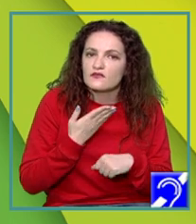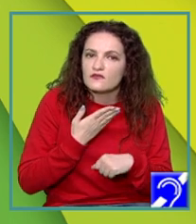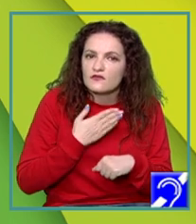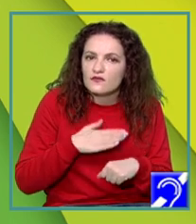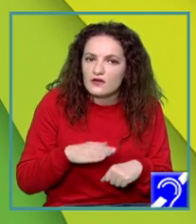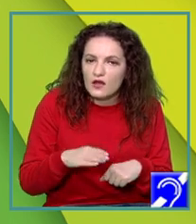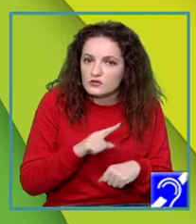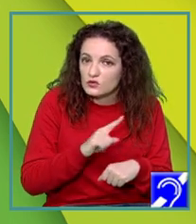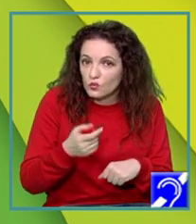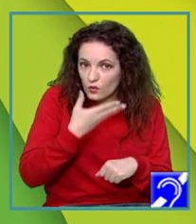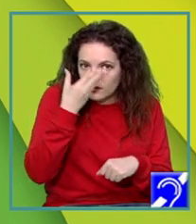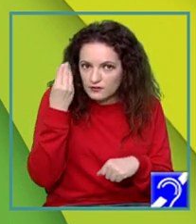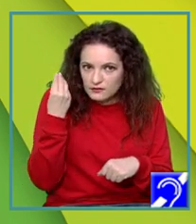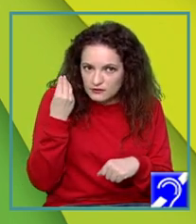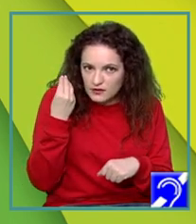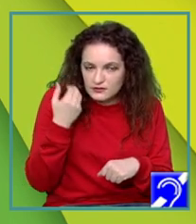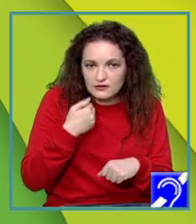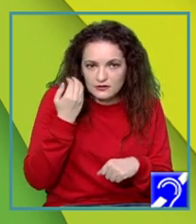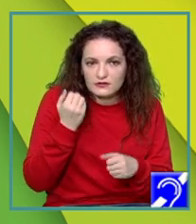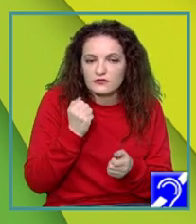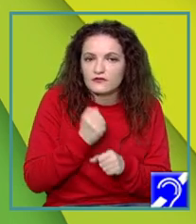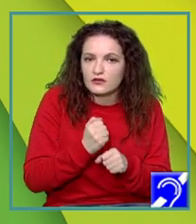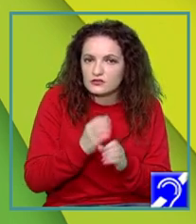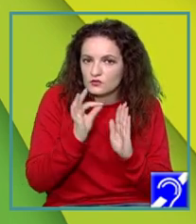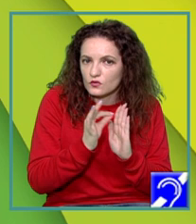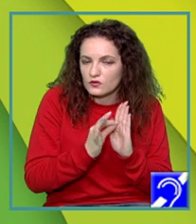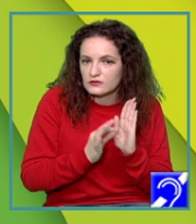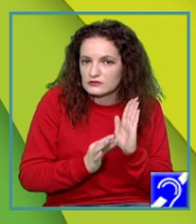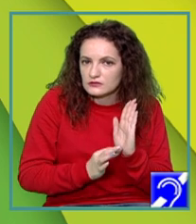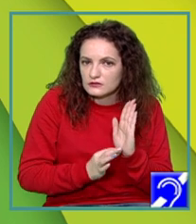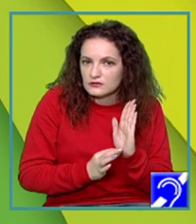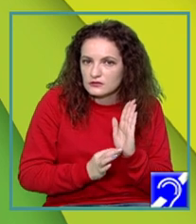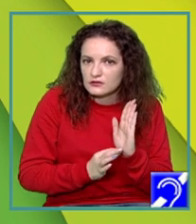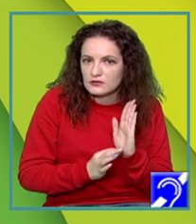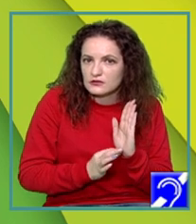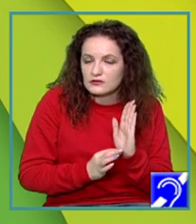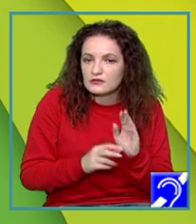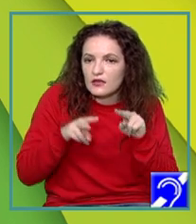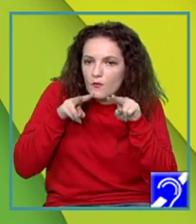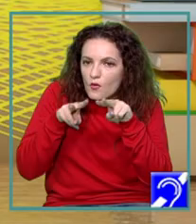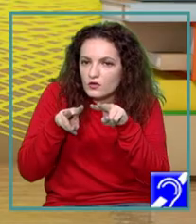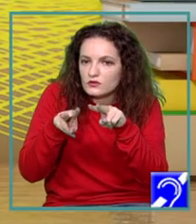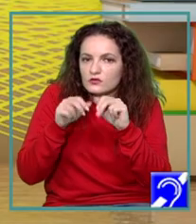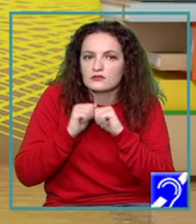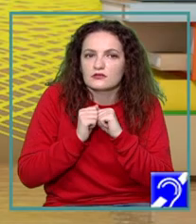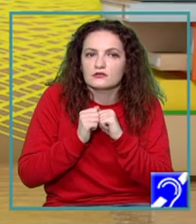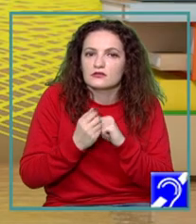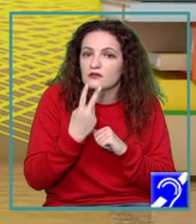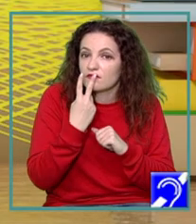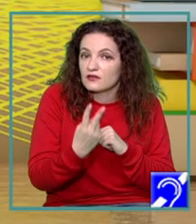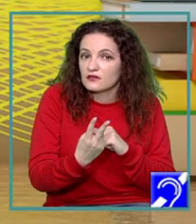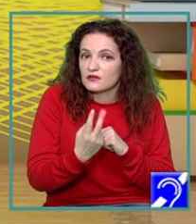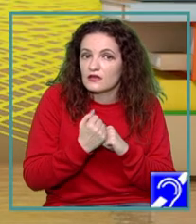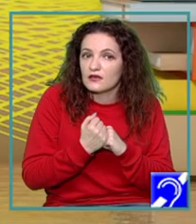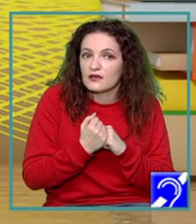să nu uitați atunci când faceți o listă de activității de făcut, să le și monitorizați, da? Să vedem, ne